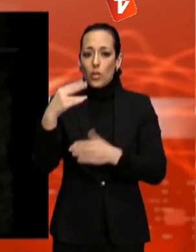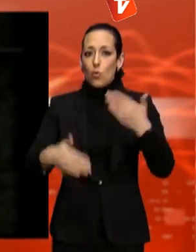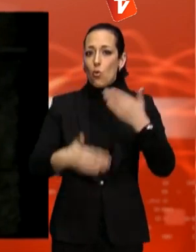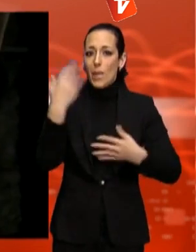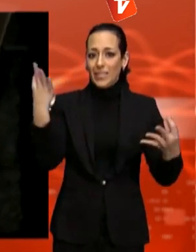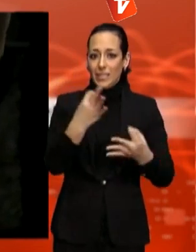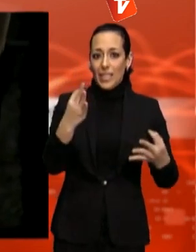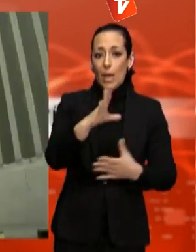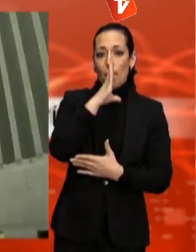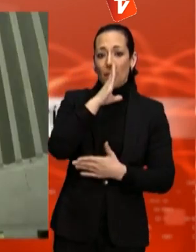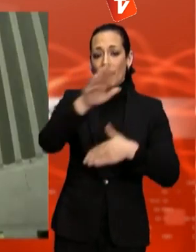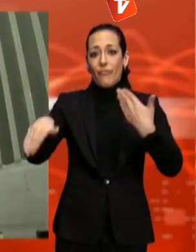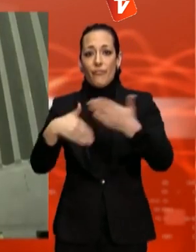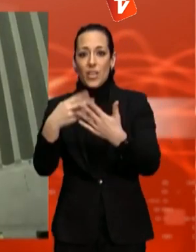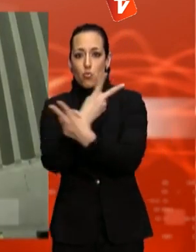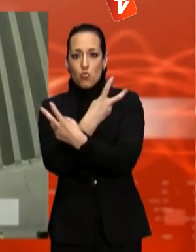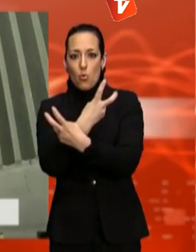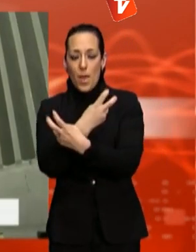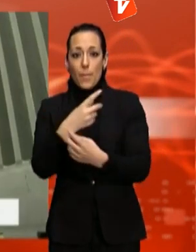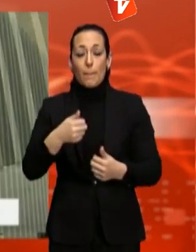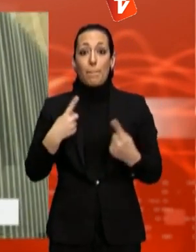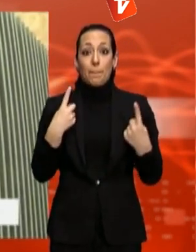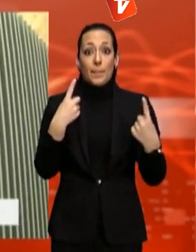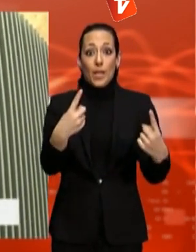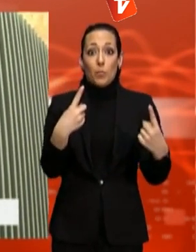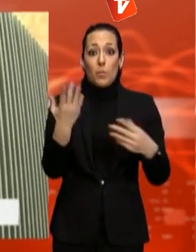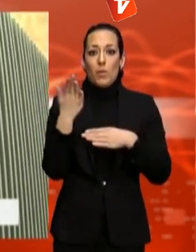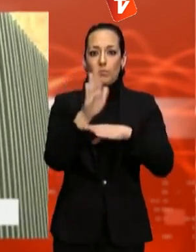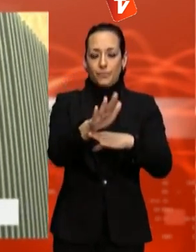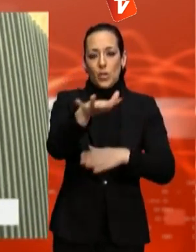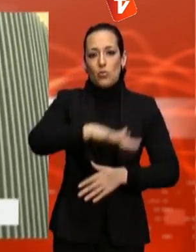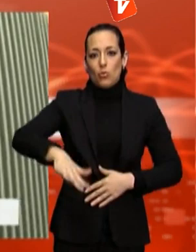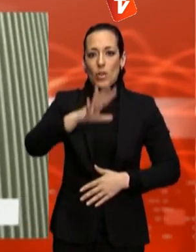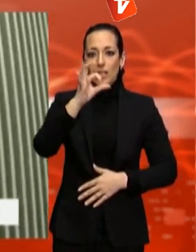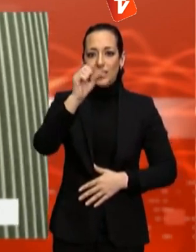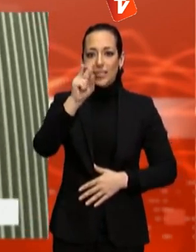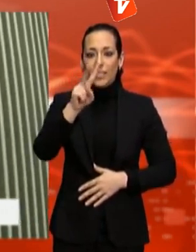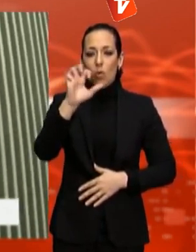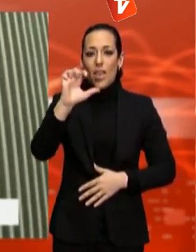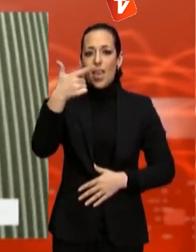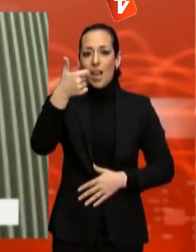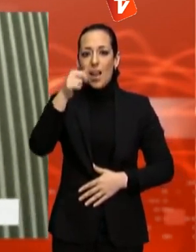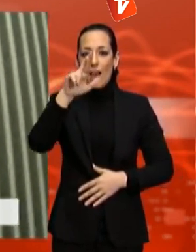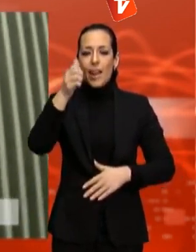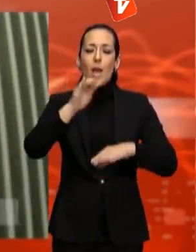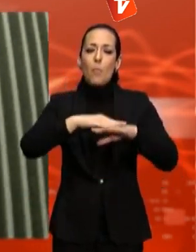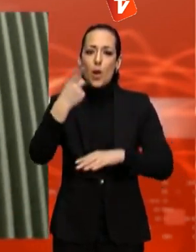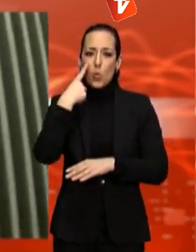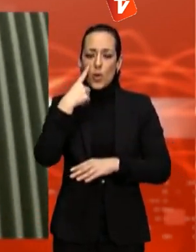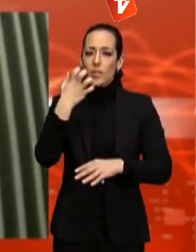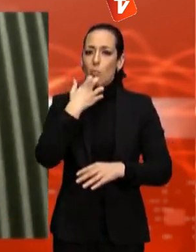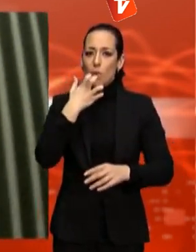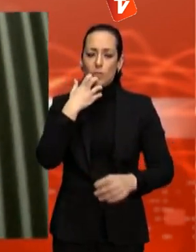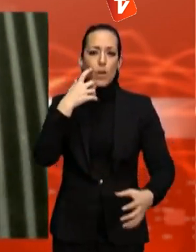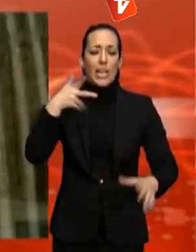i el novembre. La primera de les dues rutes regulars ofertes és la Seu d'Hègara, un viatge a través de l'art, les creences i l'història d